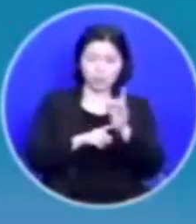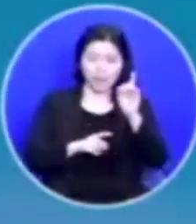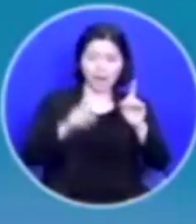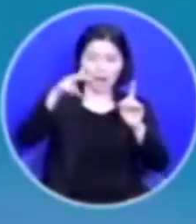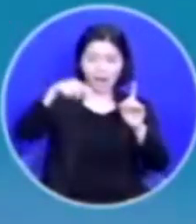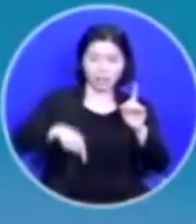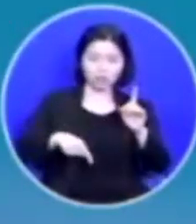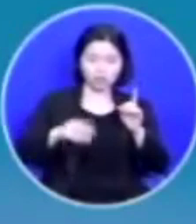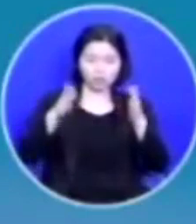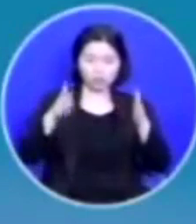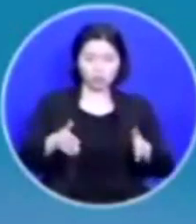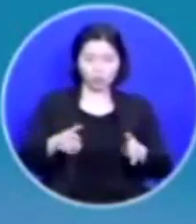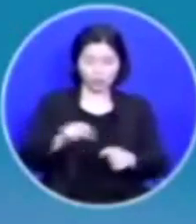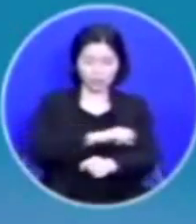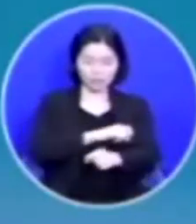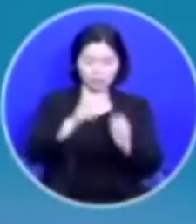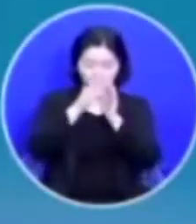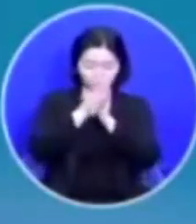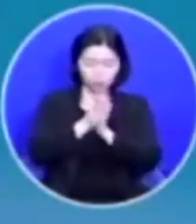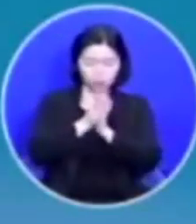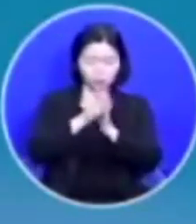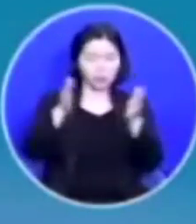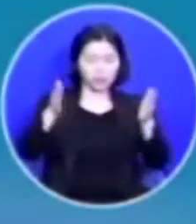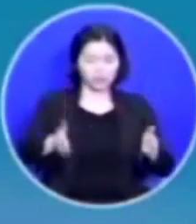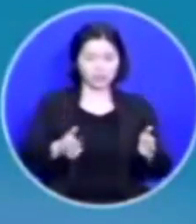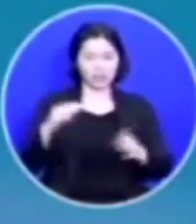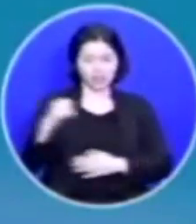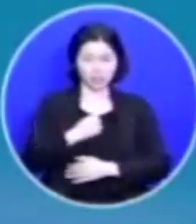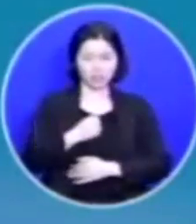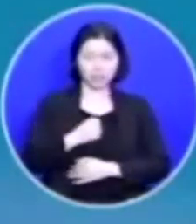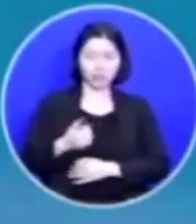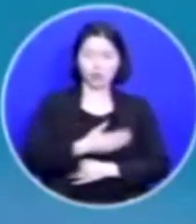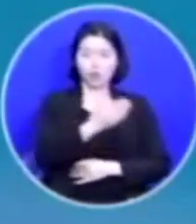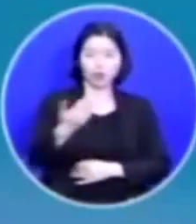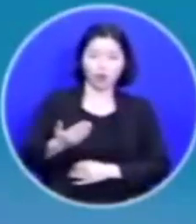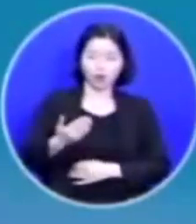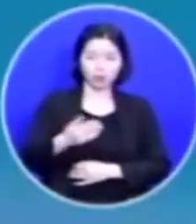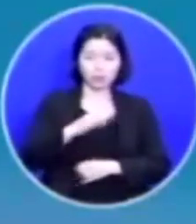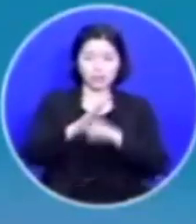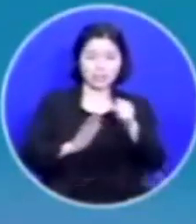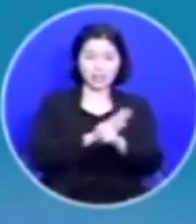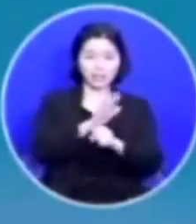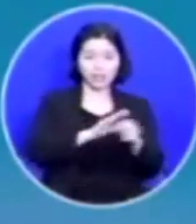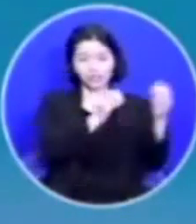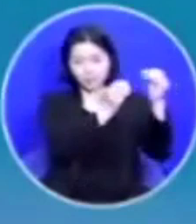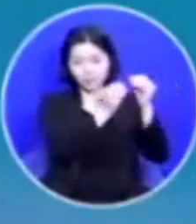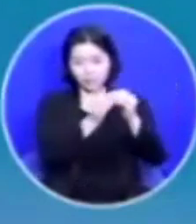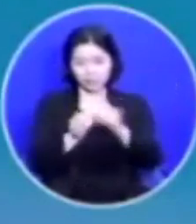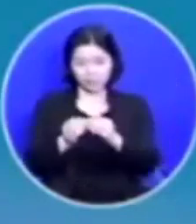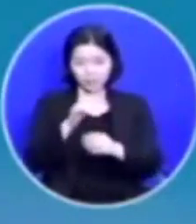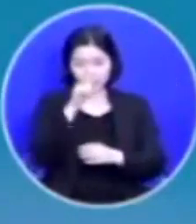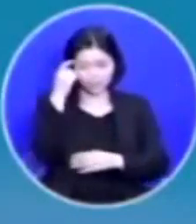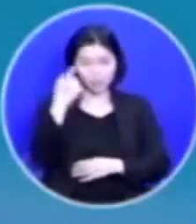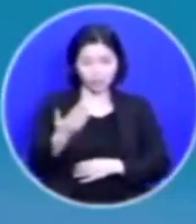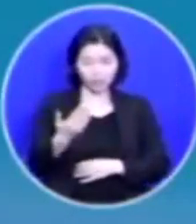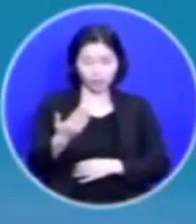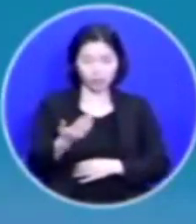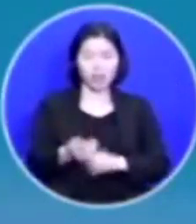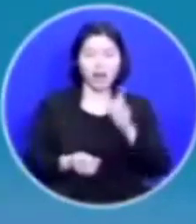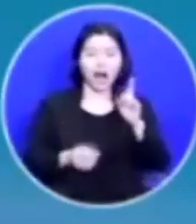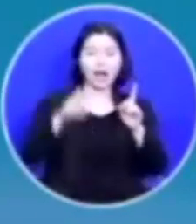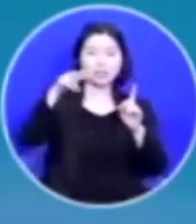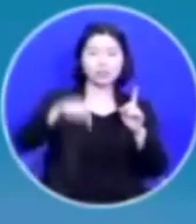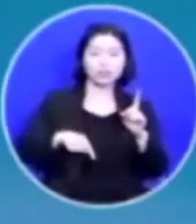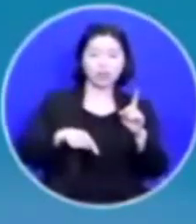동안의 특별 기도 기간을 가졌습니다 여러분 사랑은 내리사랑이잖아요 한 주간 동안 특별 기도를 해야